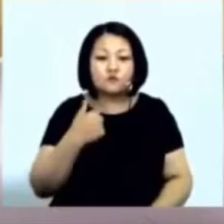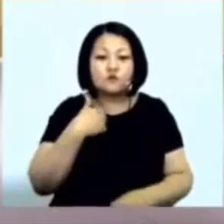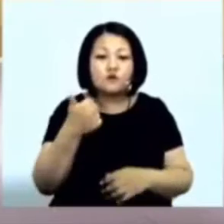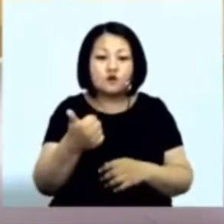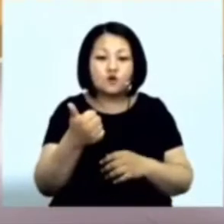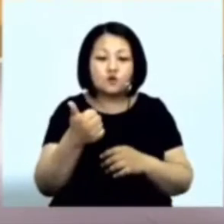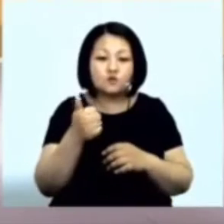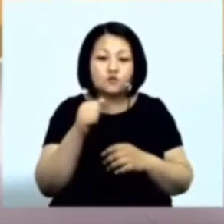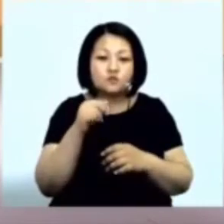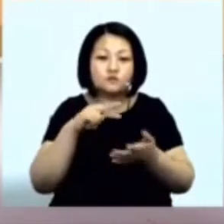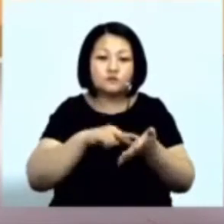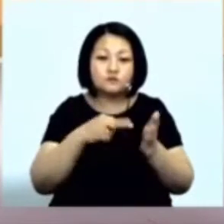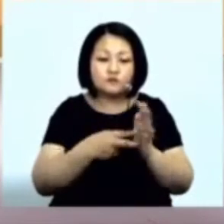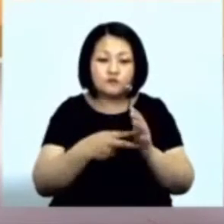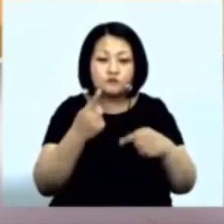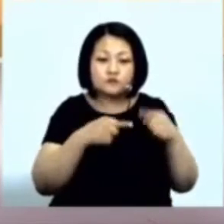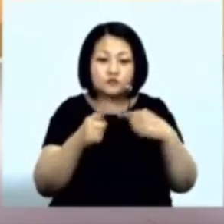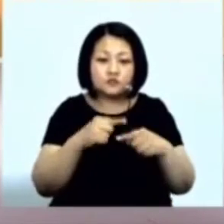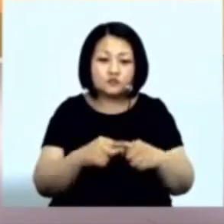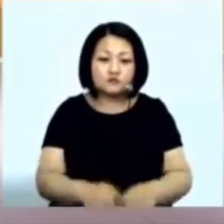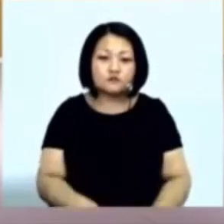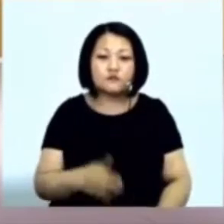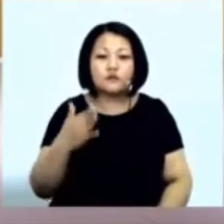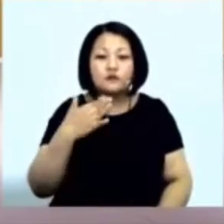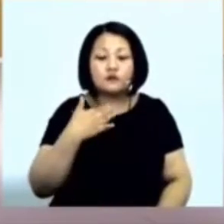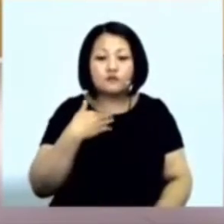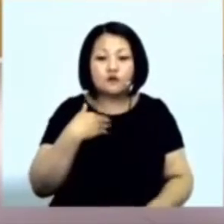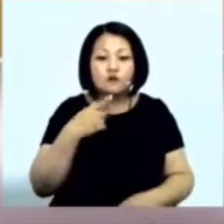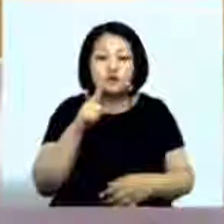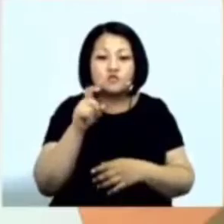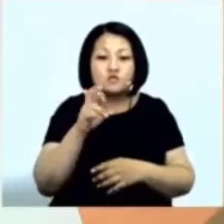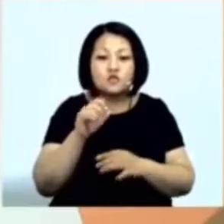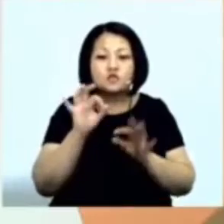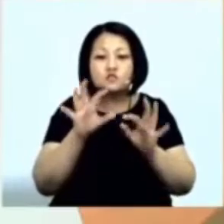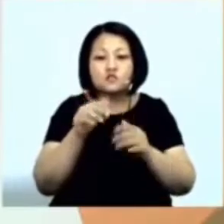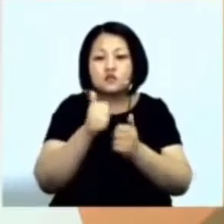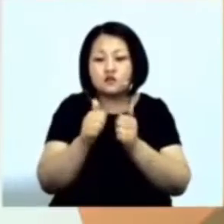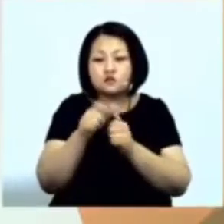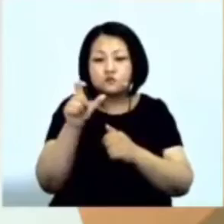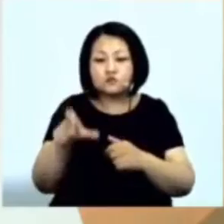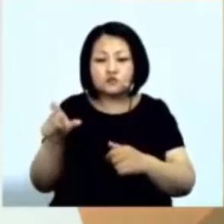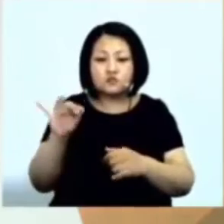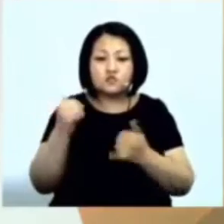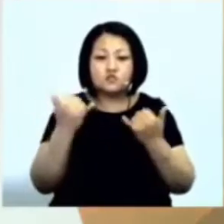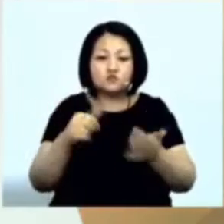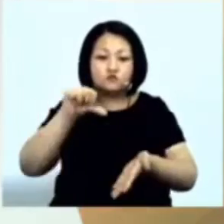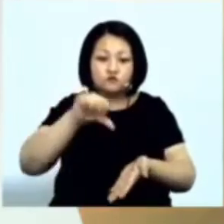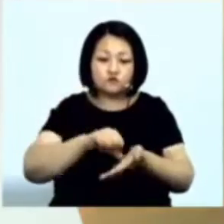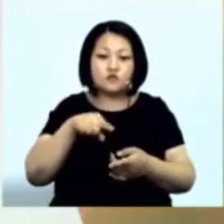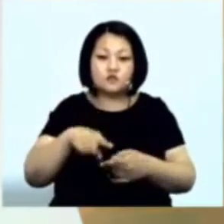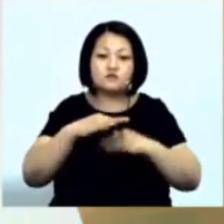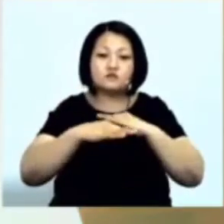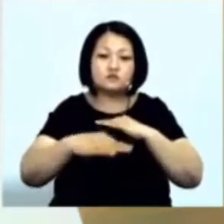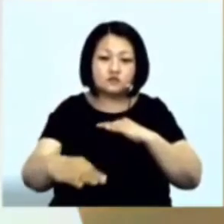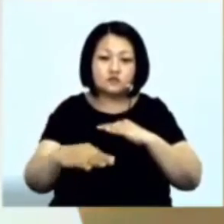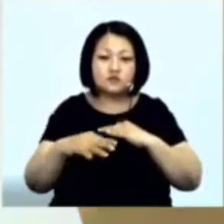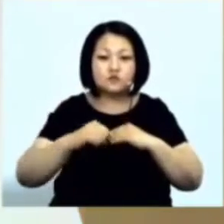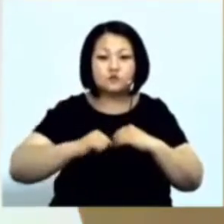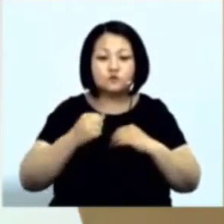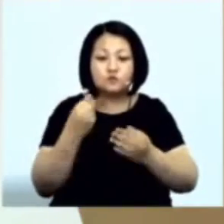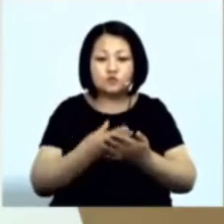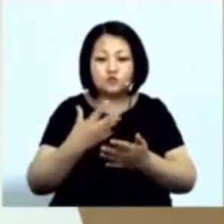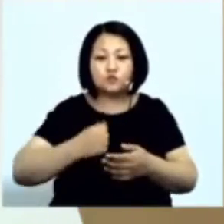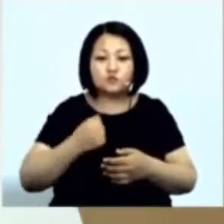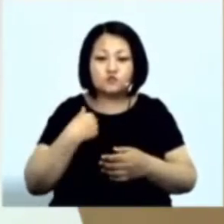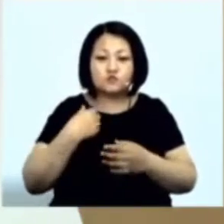Девушки отдыхают И моя задача прикасаться к каждому человеку И сегодня выступая на этой сцене Друзья, я с восторгом